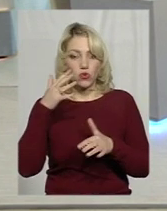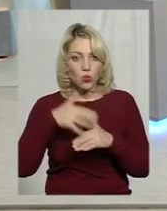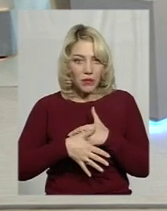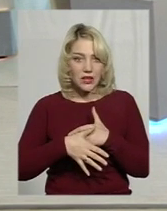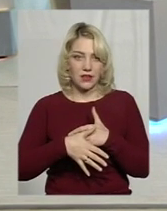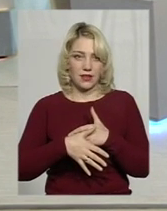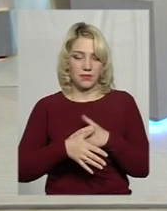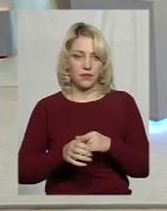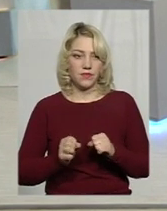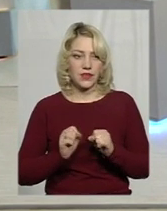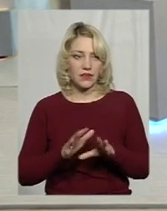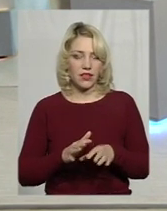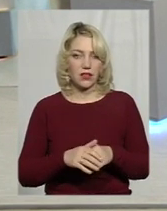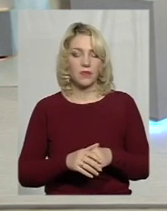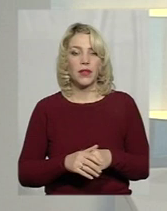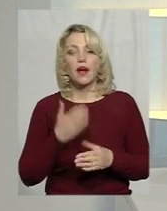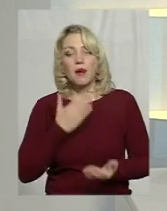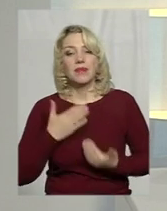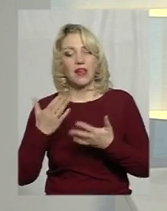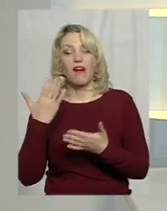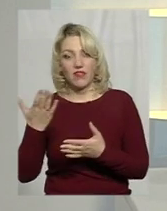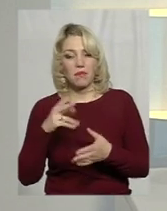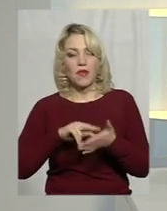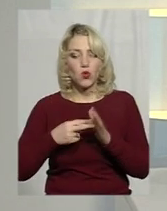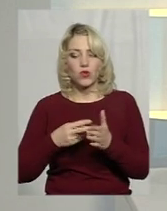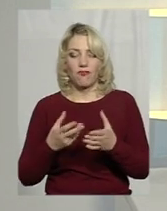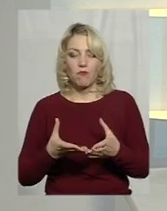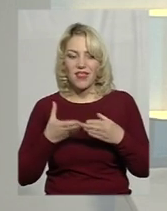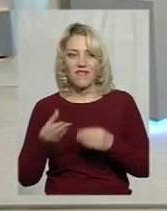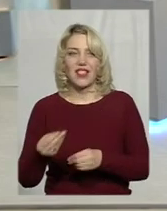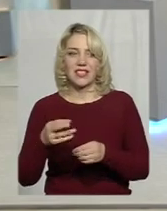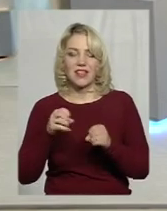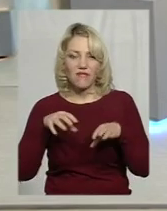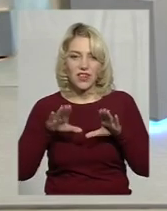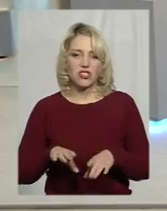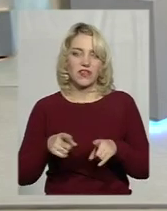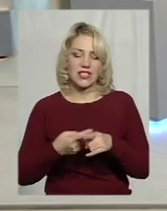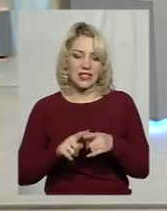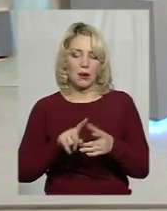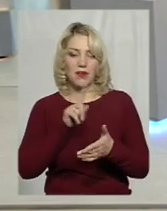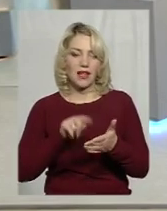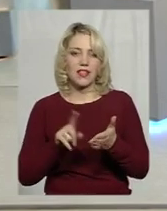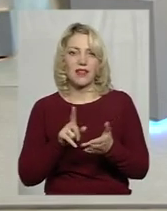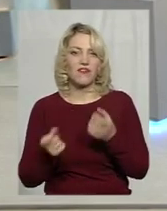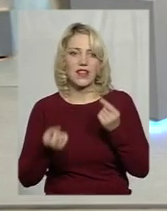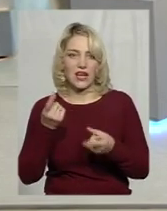здавати їх... Скажіть, ви якось плануєте впливати, от як громадська організація, на вирішення отаких питань, які виникають?